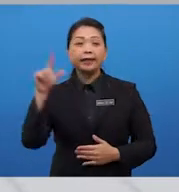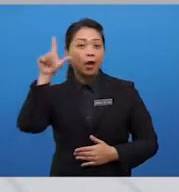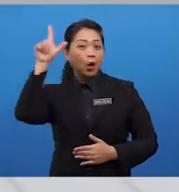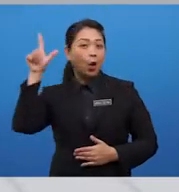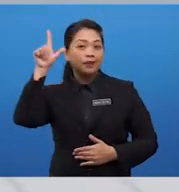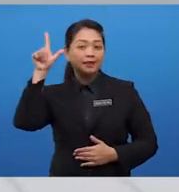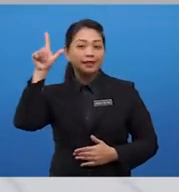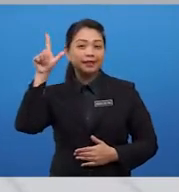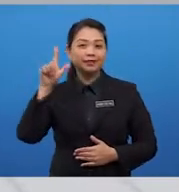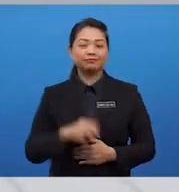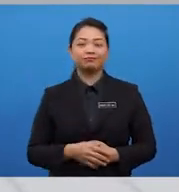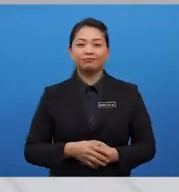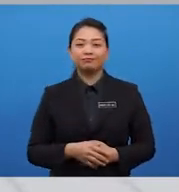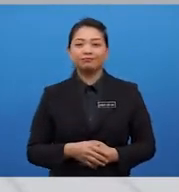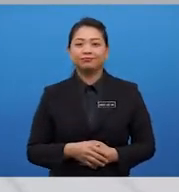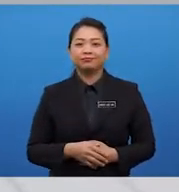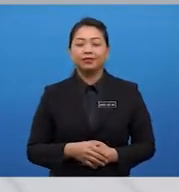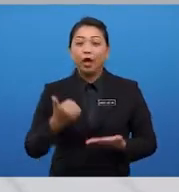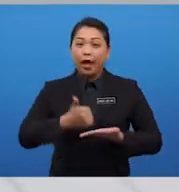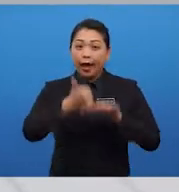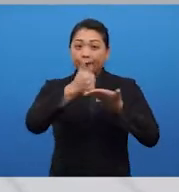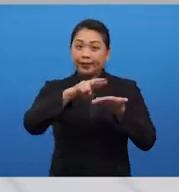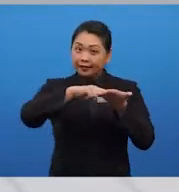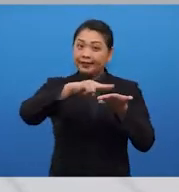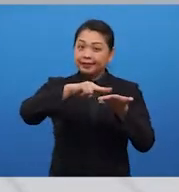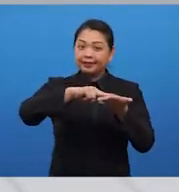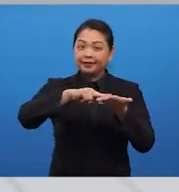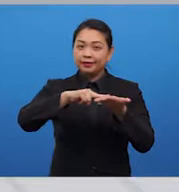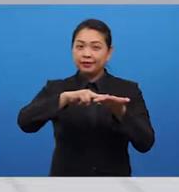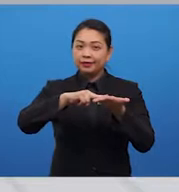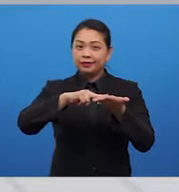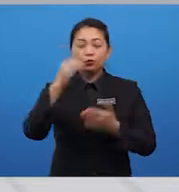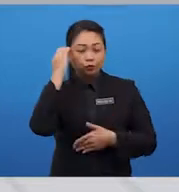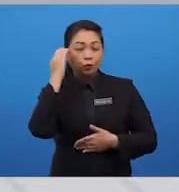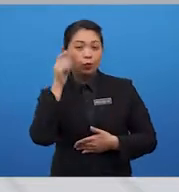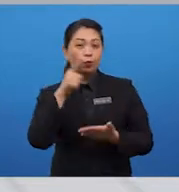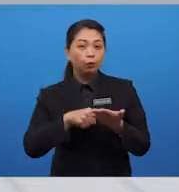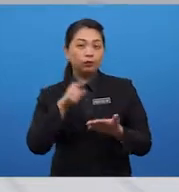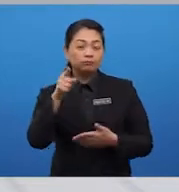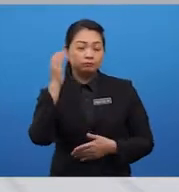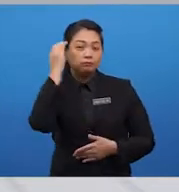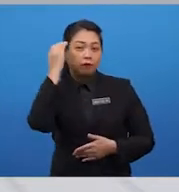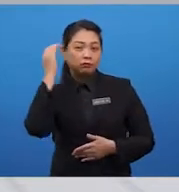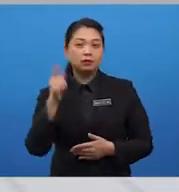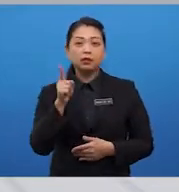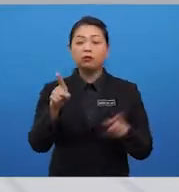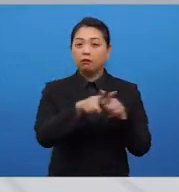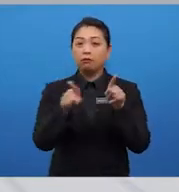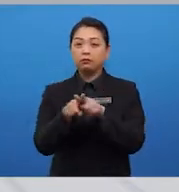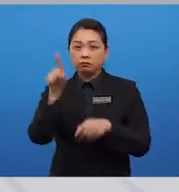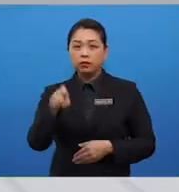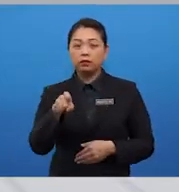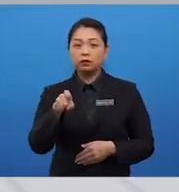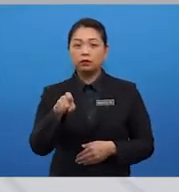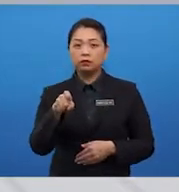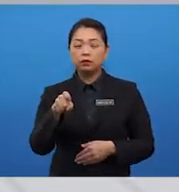which will help the reader to follow your line of thoughts. You will also need to expand